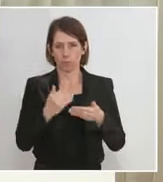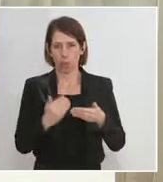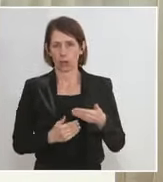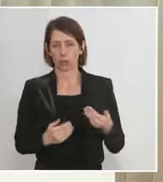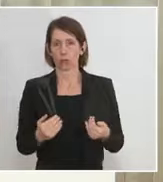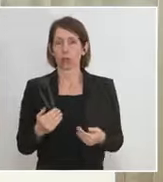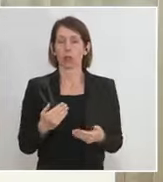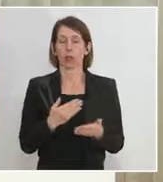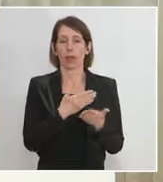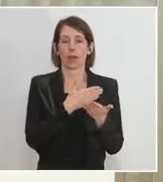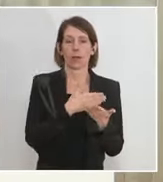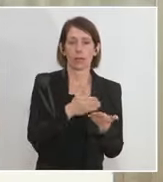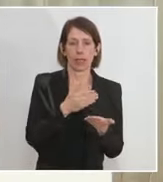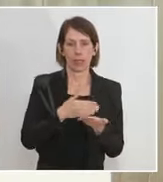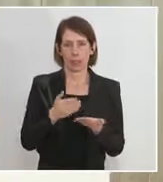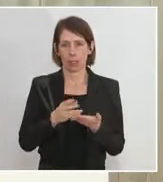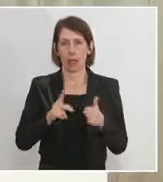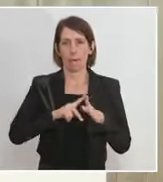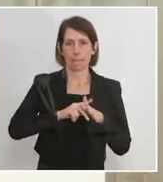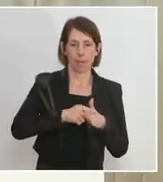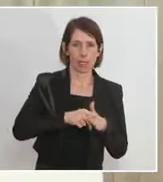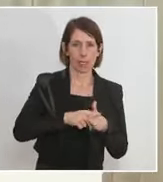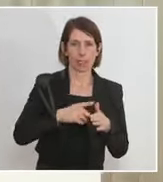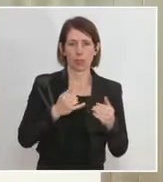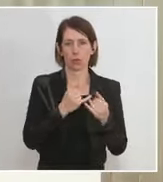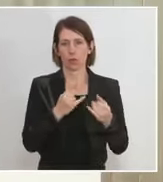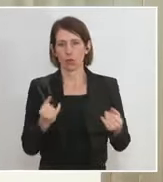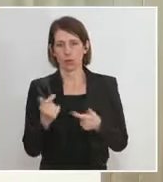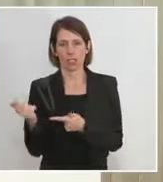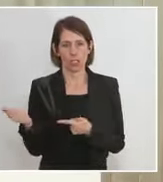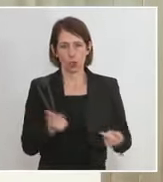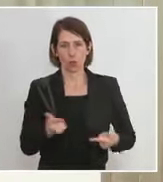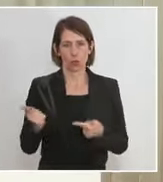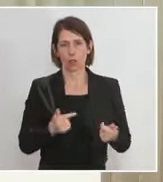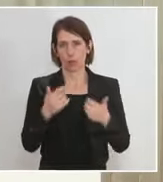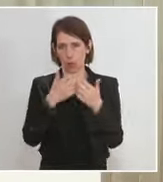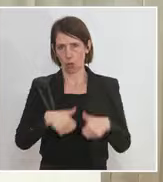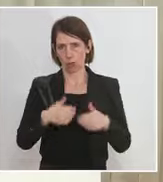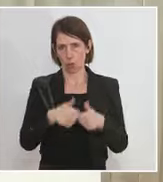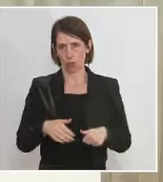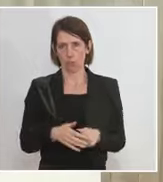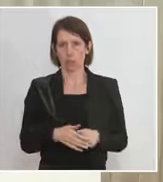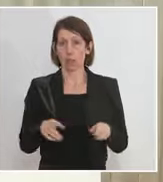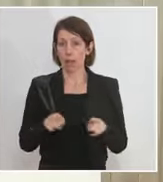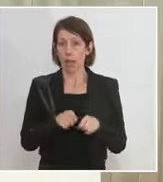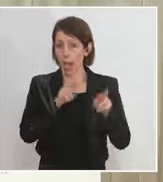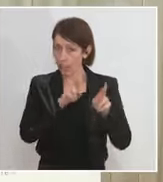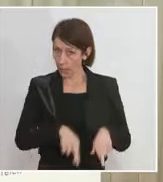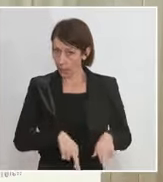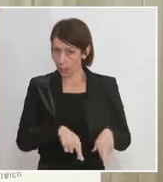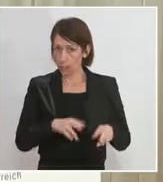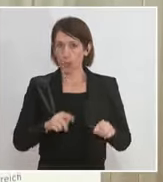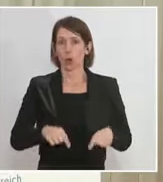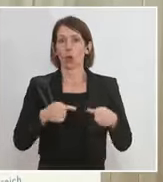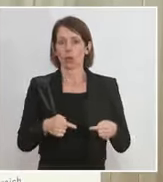welchem Mechanismus erfolgen diese Zulieferungen? Erfolgen sie gleichberechtigt und dann